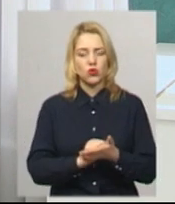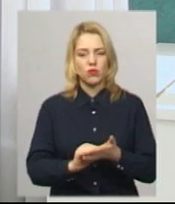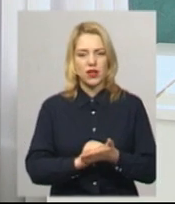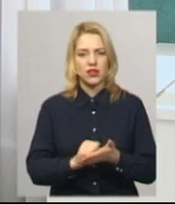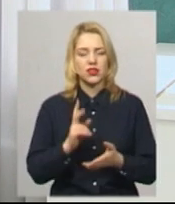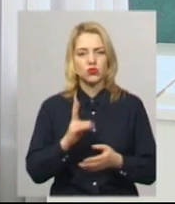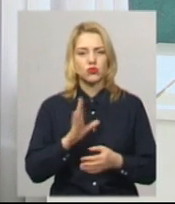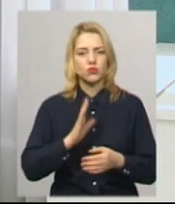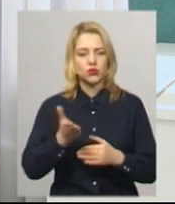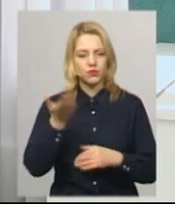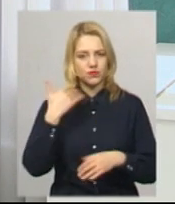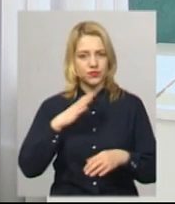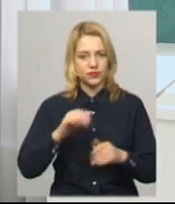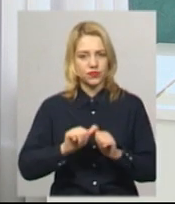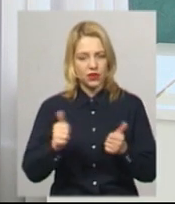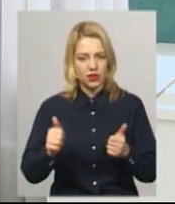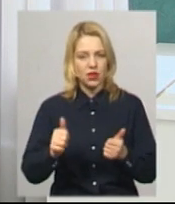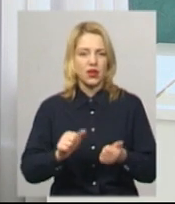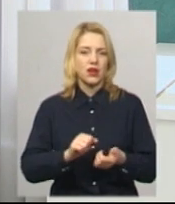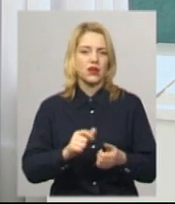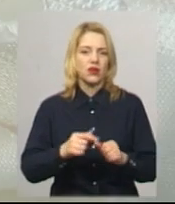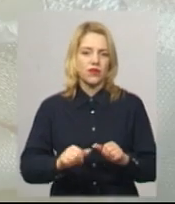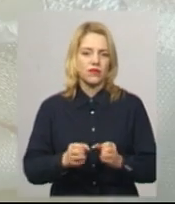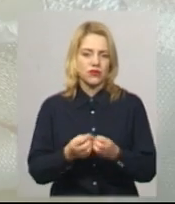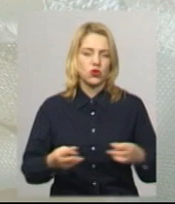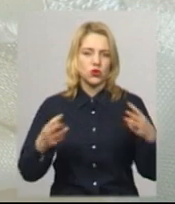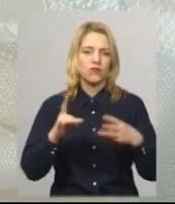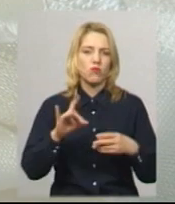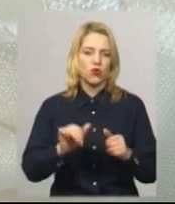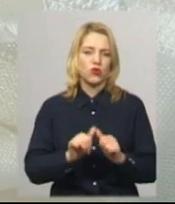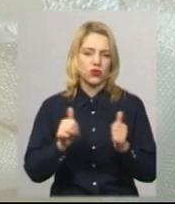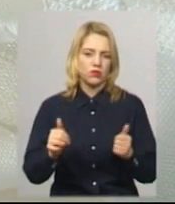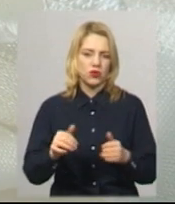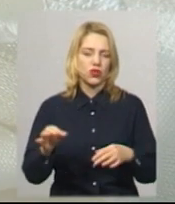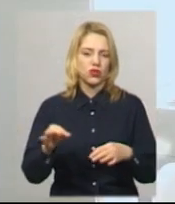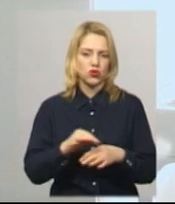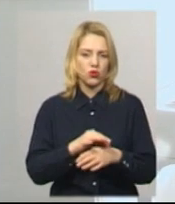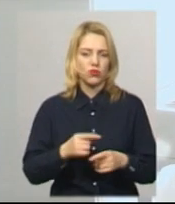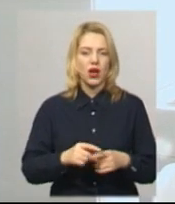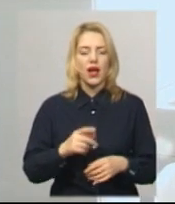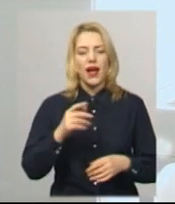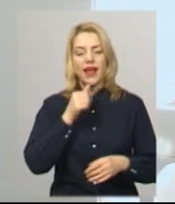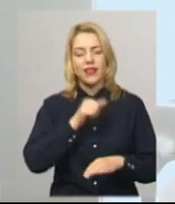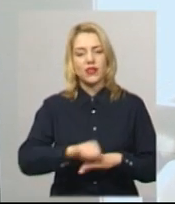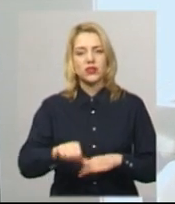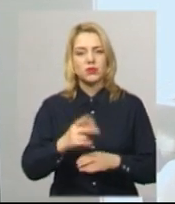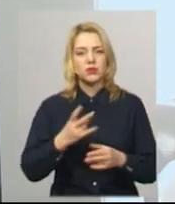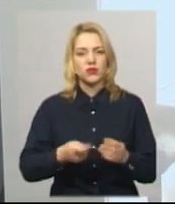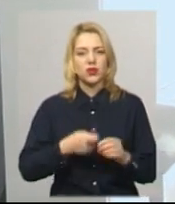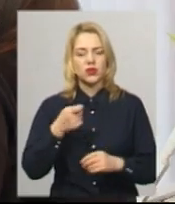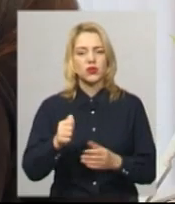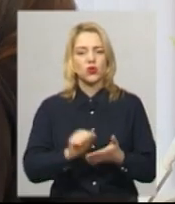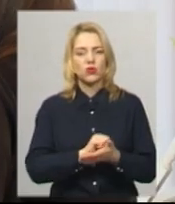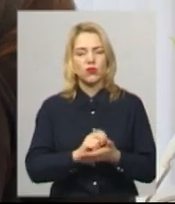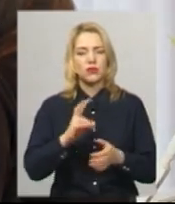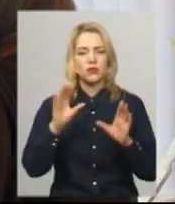був у попередньому шлюбі – документ про припинення попереднього шлюбу. Іноземці мають подавати ще документ про законне перебування в Україні, каже Олена